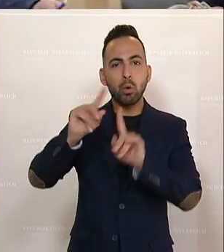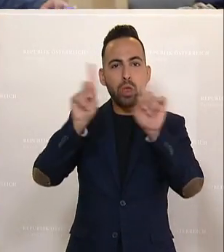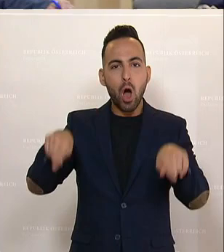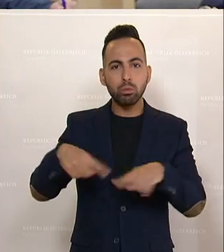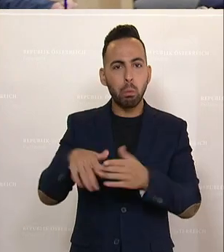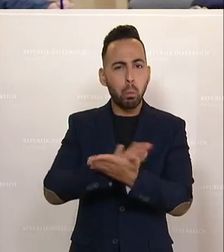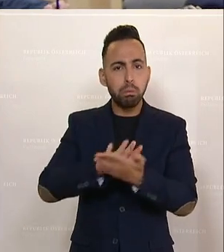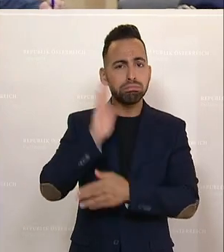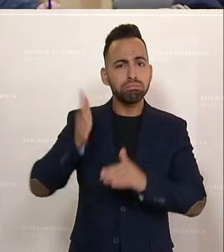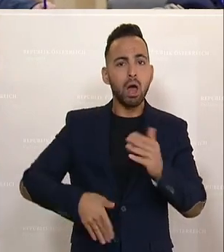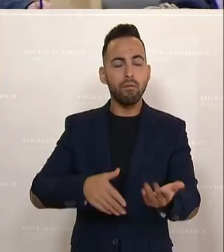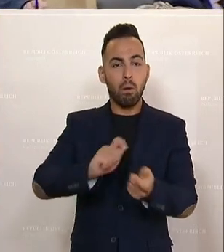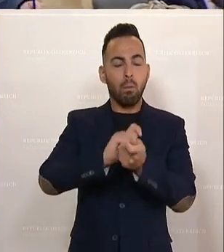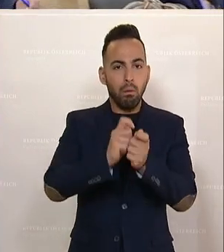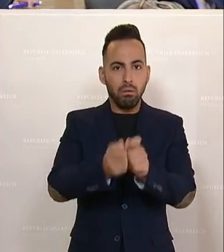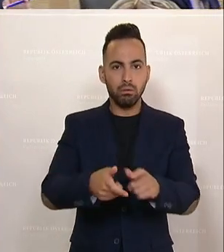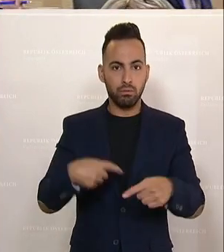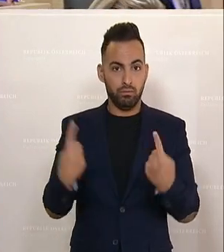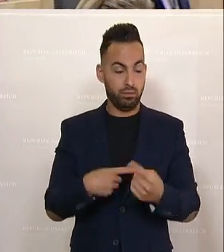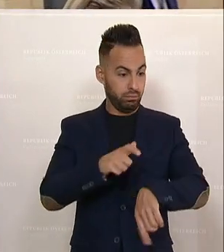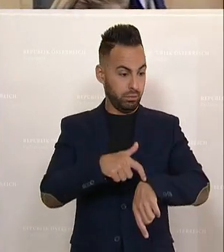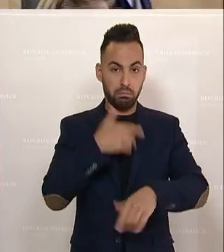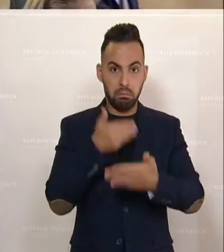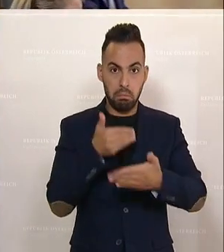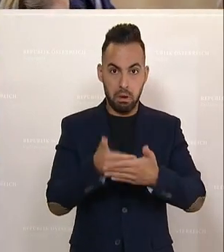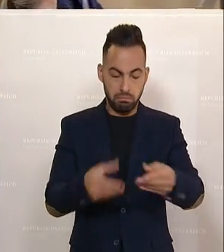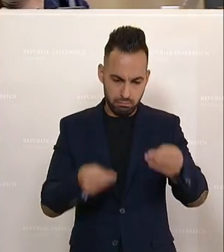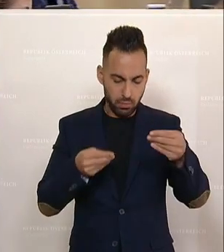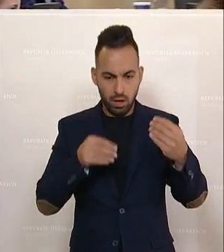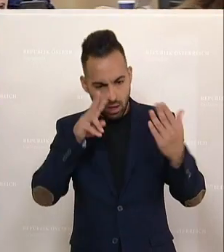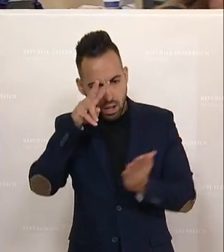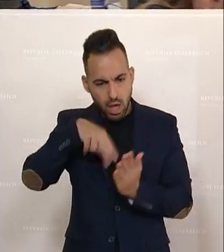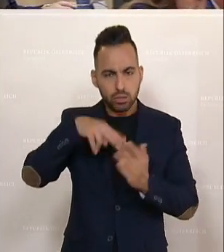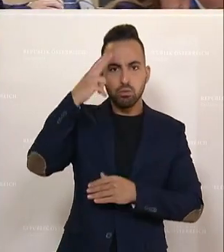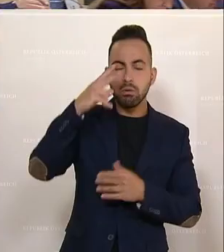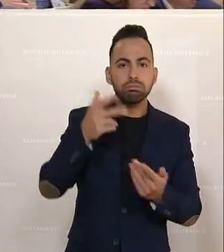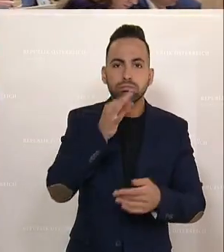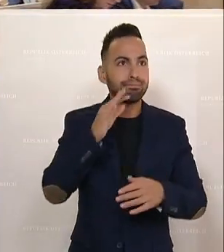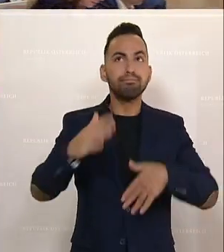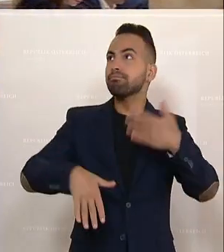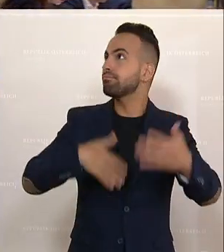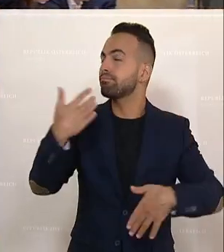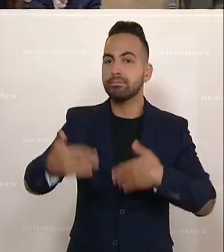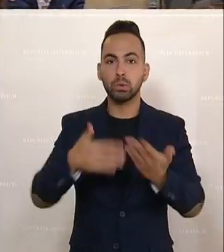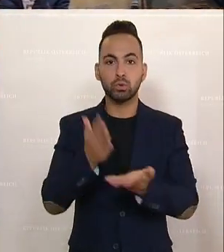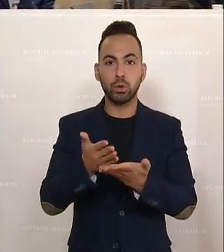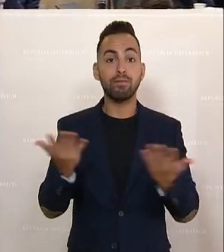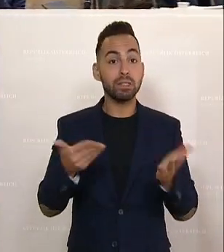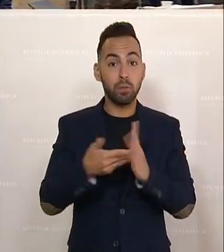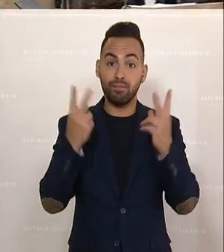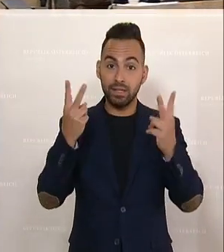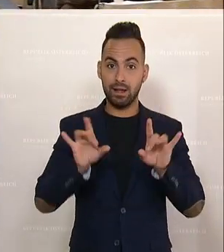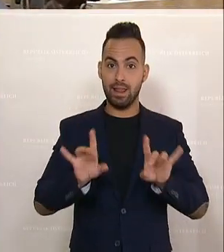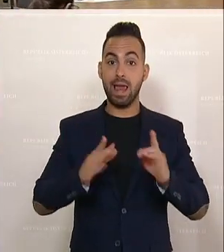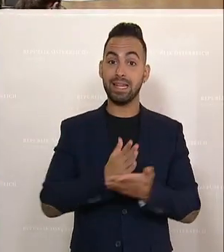kommen gar nicht mehr dazu, dass wir überhaupt alles durchlesen, was Sie da uns kurzfristig vorlegen. Was es braucht im Lehrerdienstrecht, ist